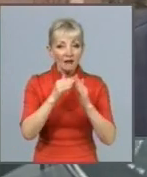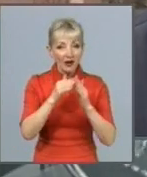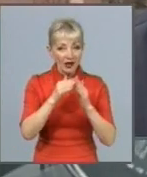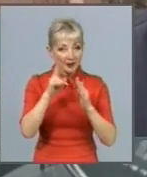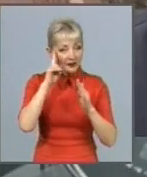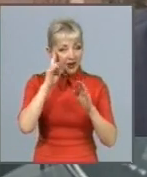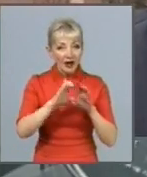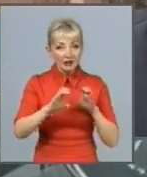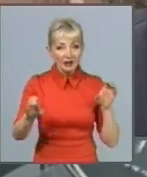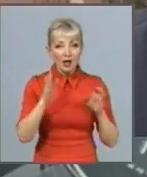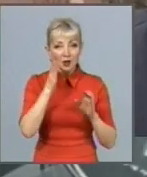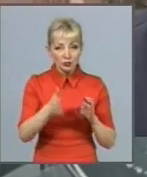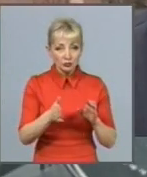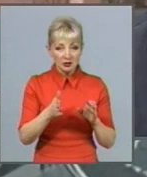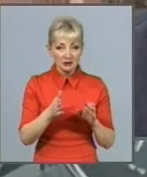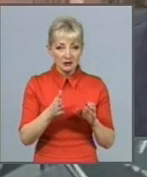працювати справно.